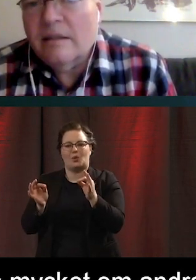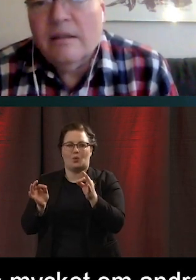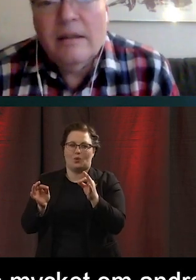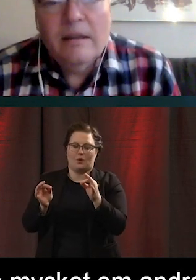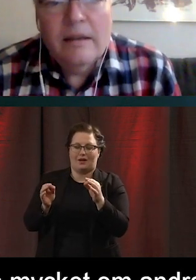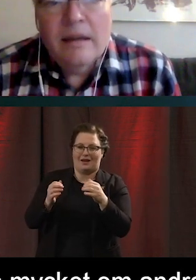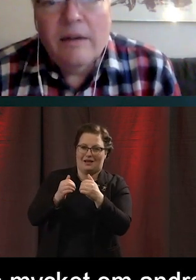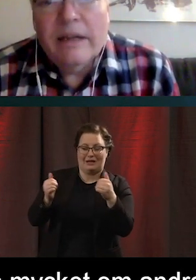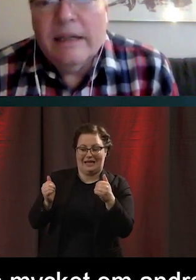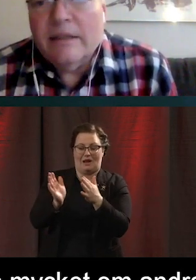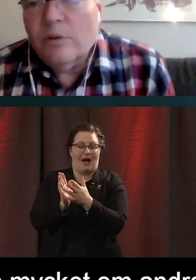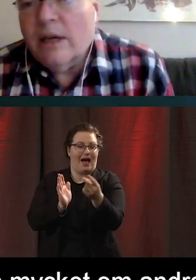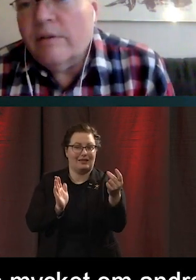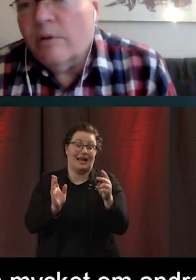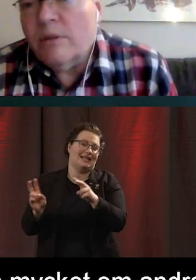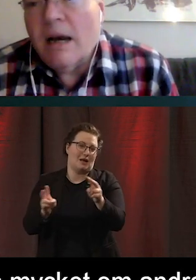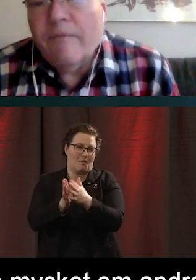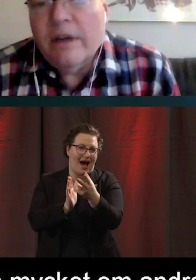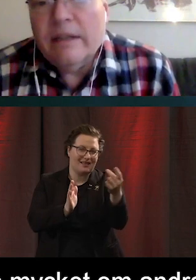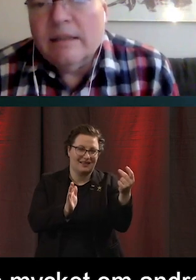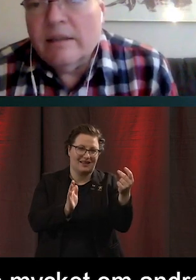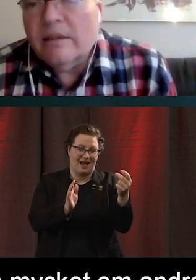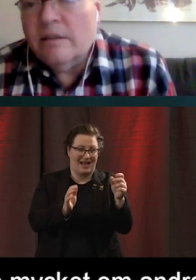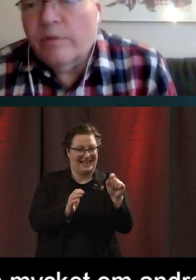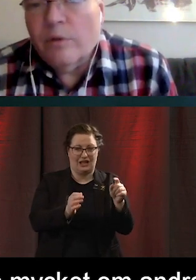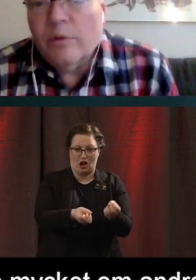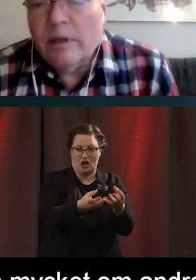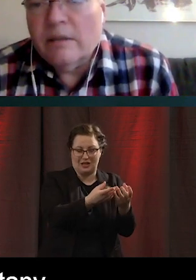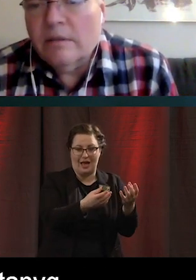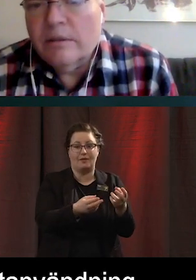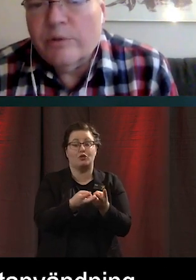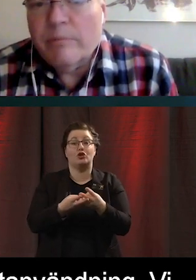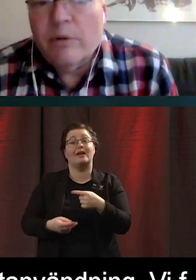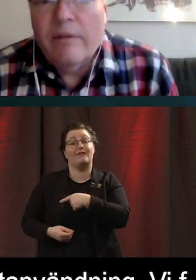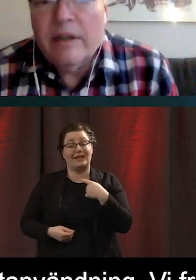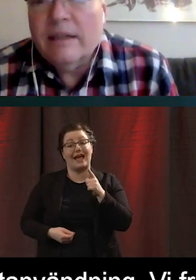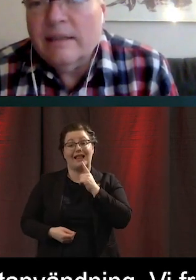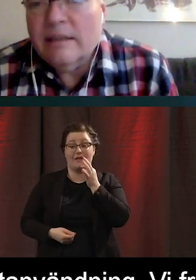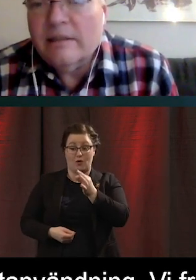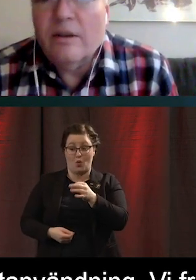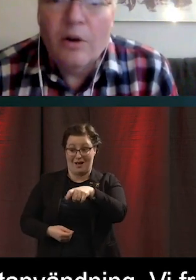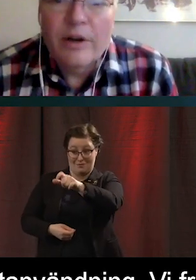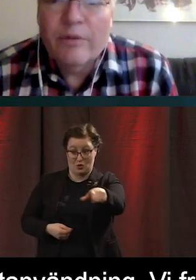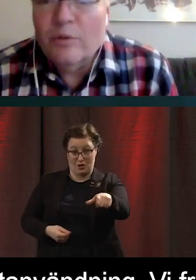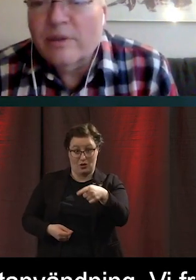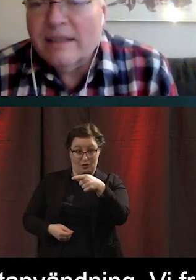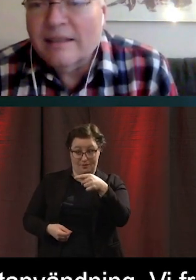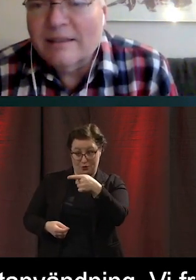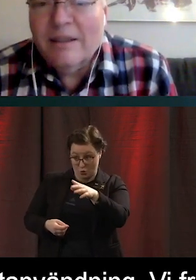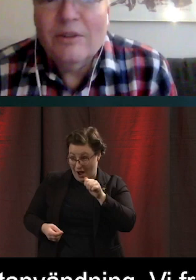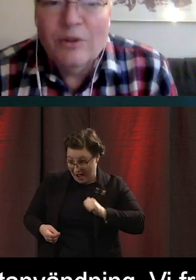internetanvändning. Och då är det de som använder internet som vi då frågar. Du som ändå använder internet har en